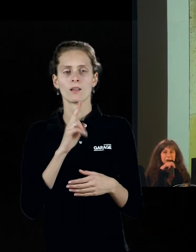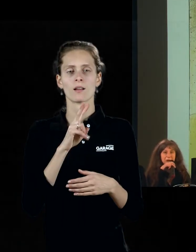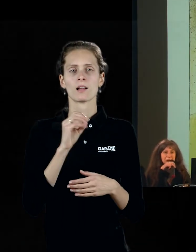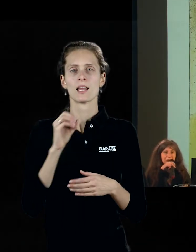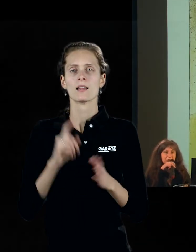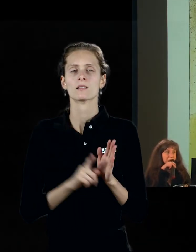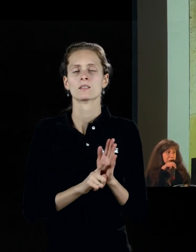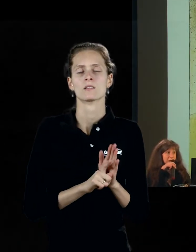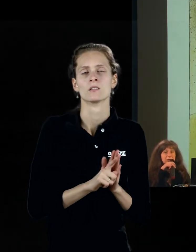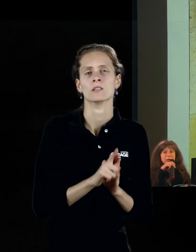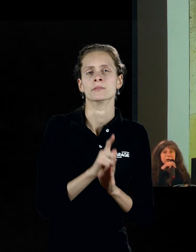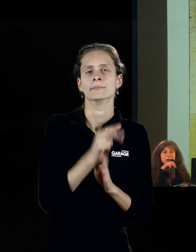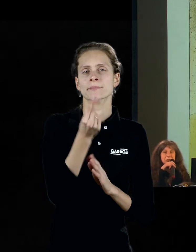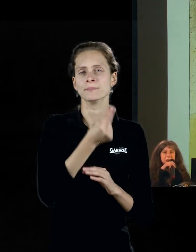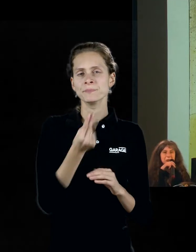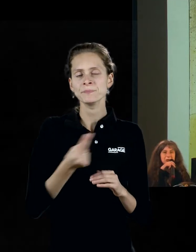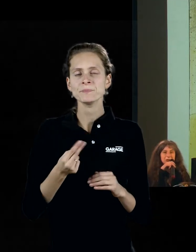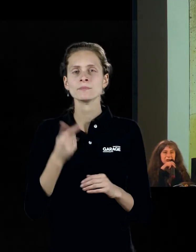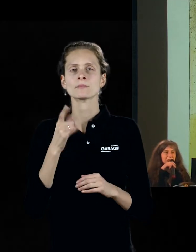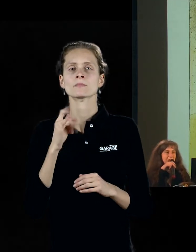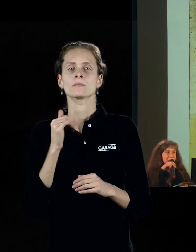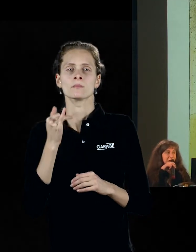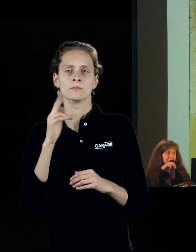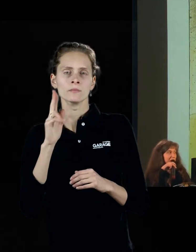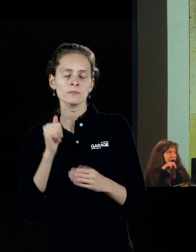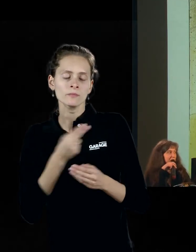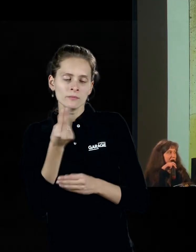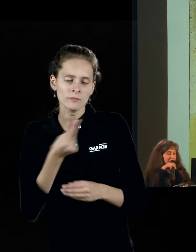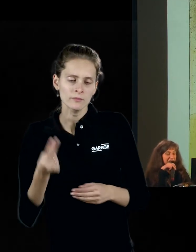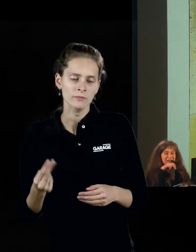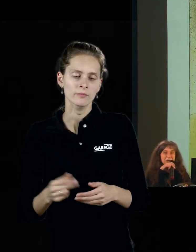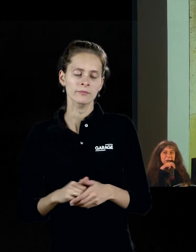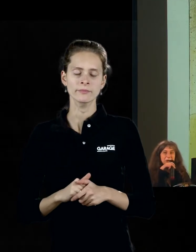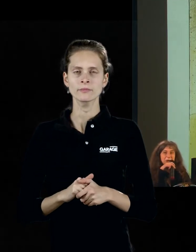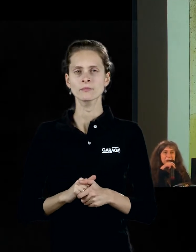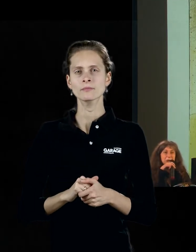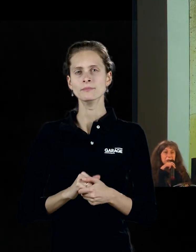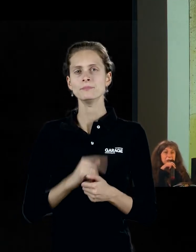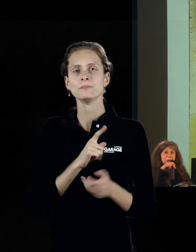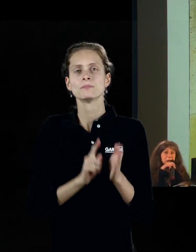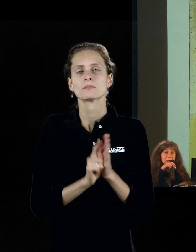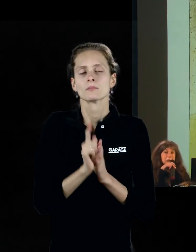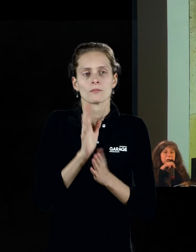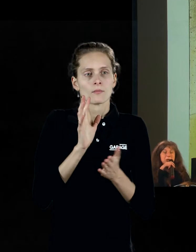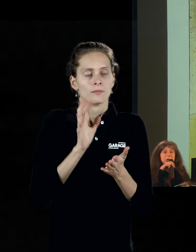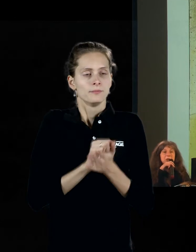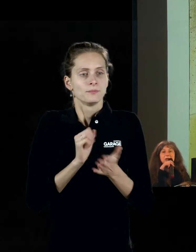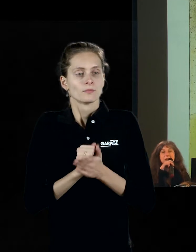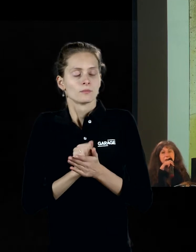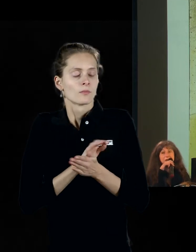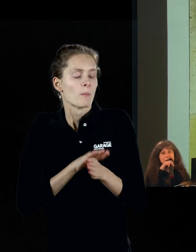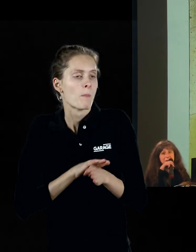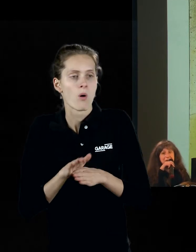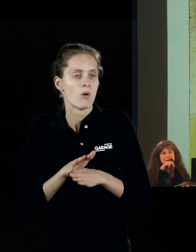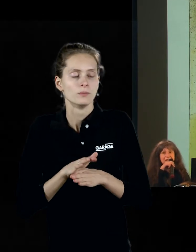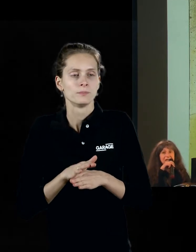рисовальщик, и как график живописи ему отдавалось не сразу, потому что у него как бы не чувствовал